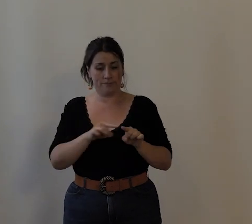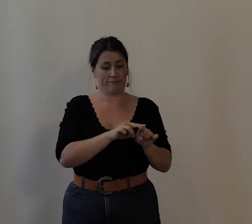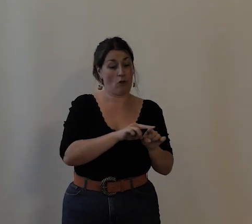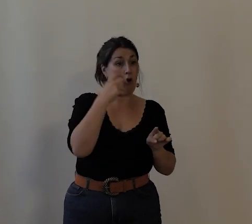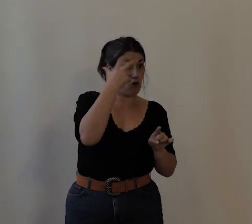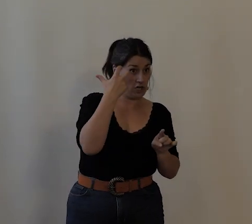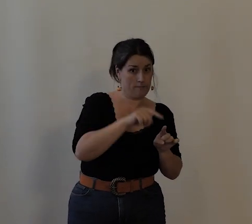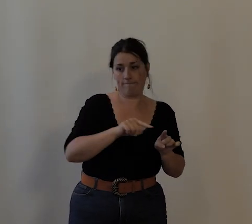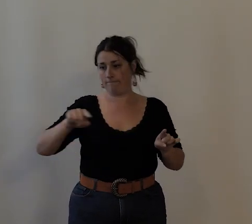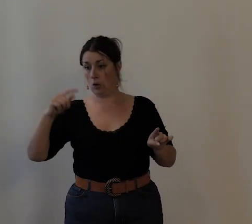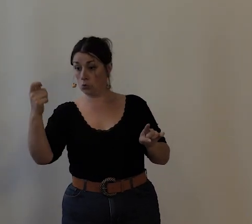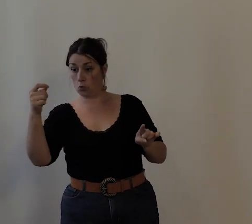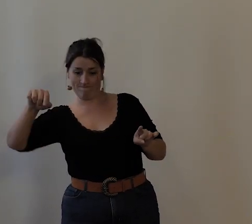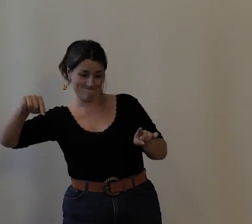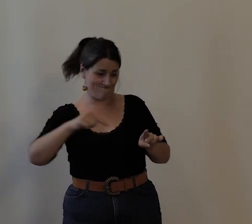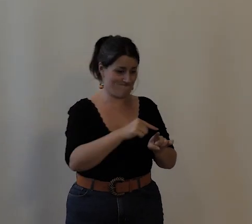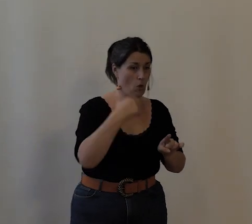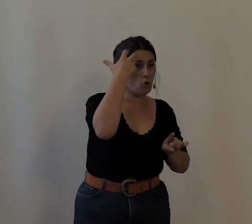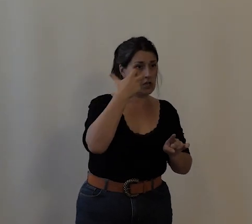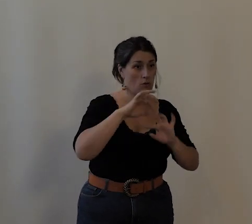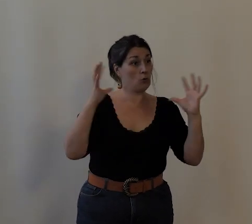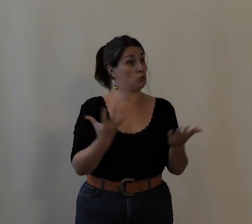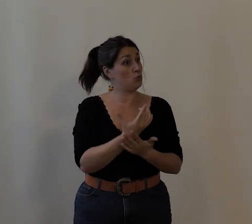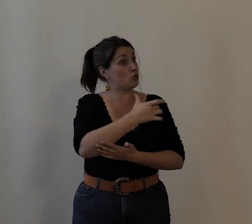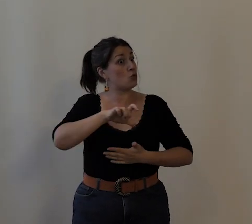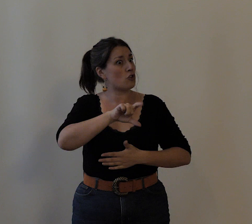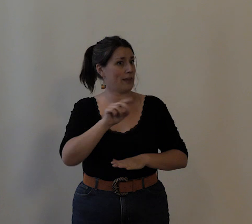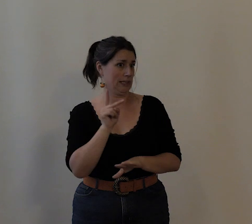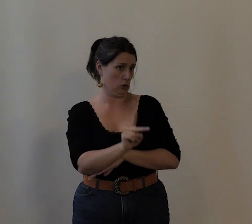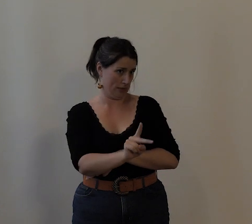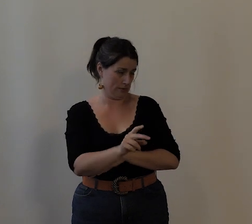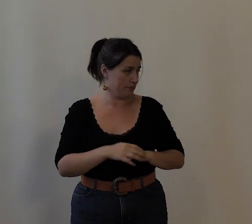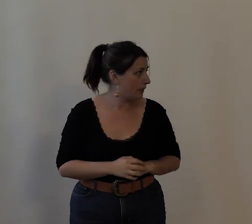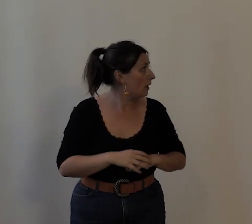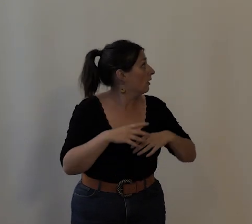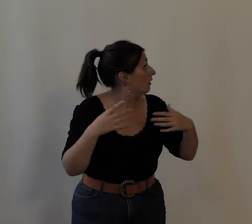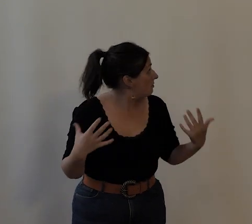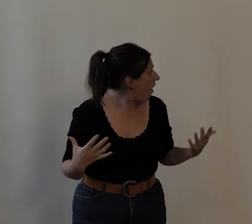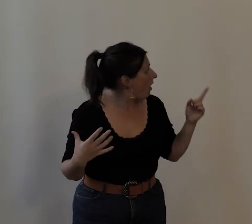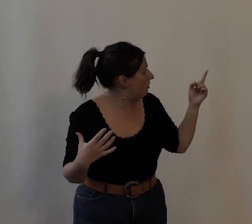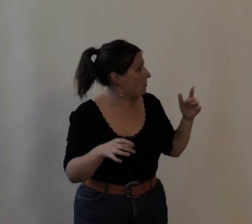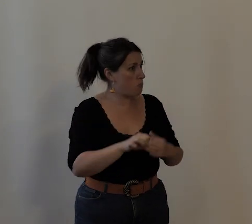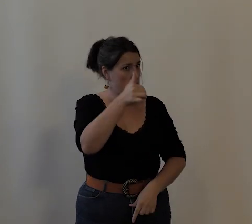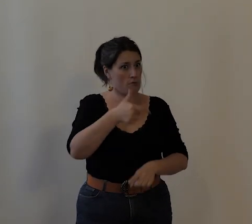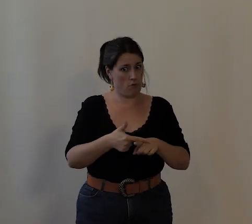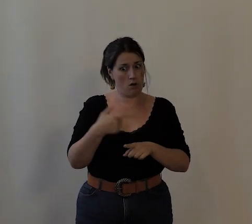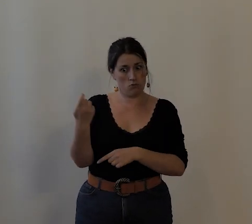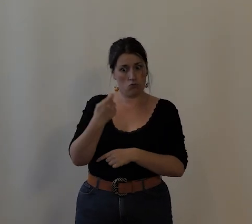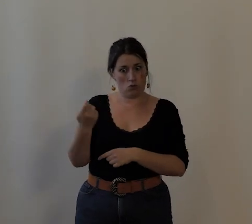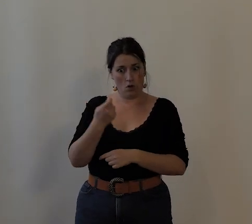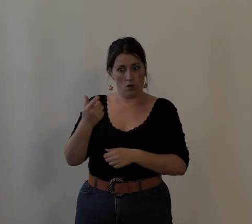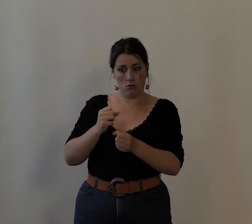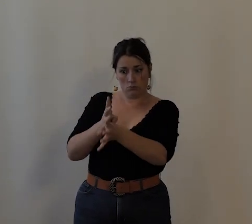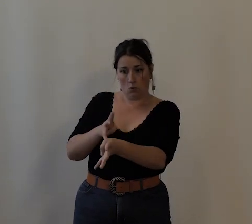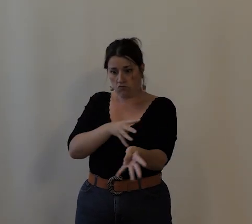-Angers, soit 220 kilomètres. Et le succès de cette première course cycliste à Tours est